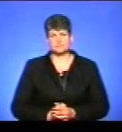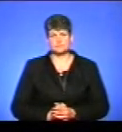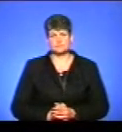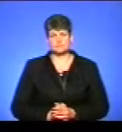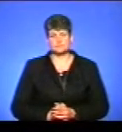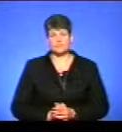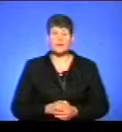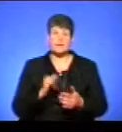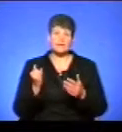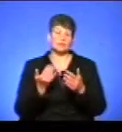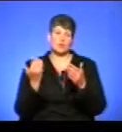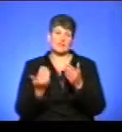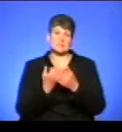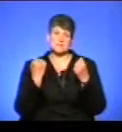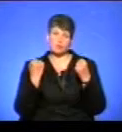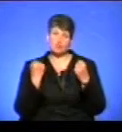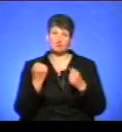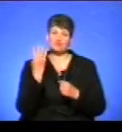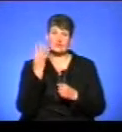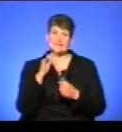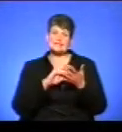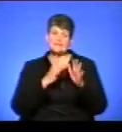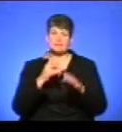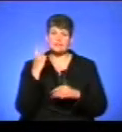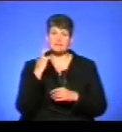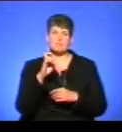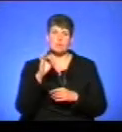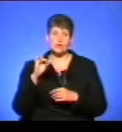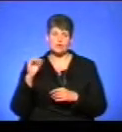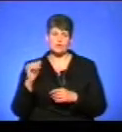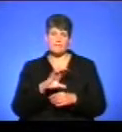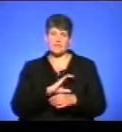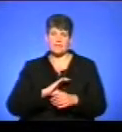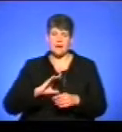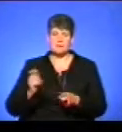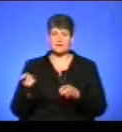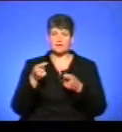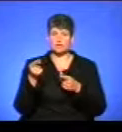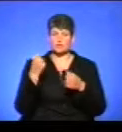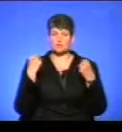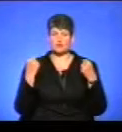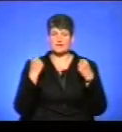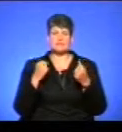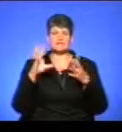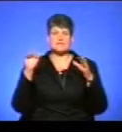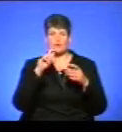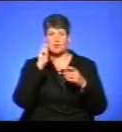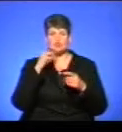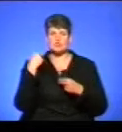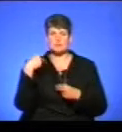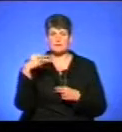І до новин спорту. Чотири срібних і дві бронзові медалі привезли тернопільські спортсмени із всеукраїнського